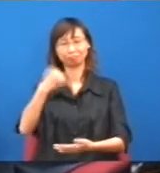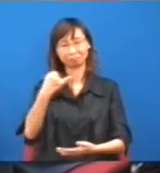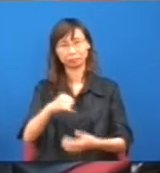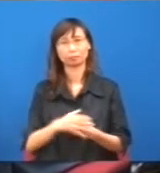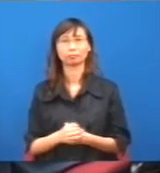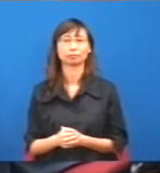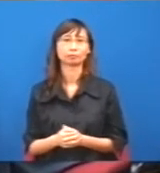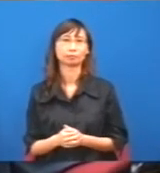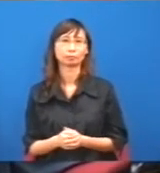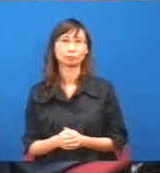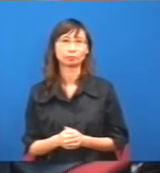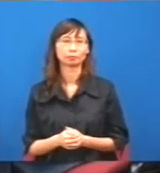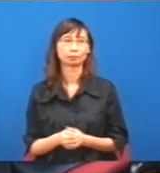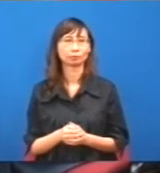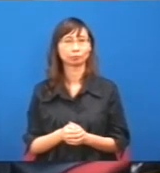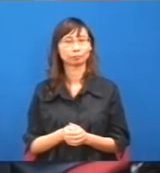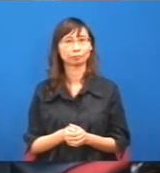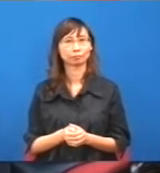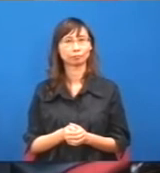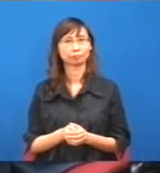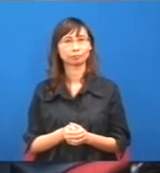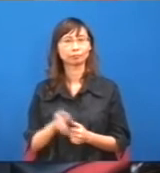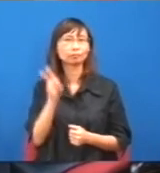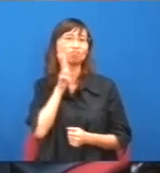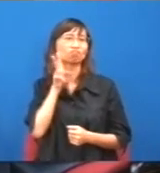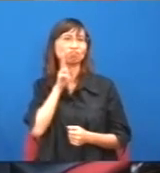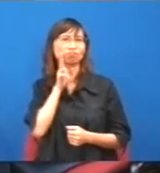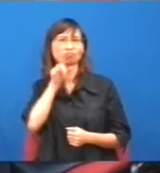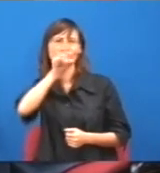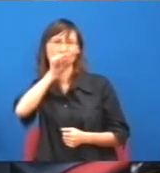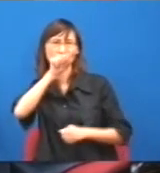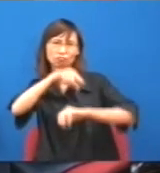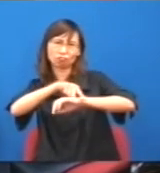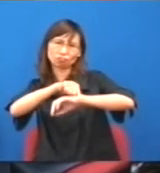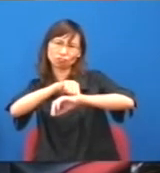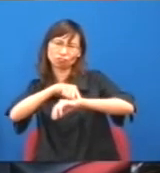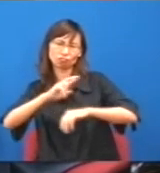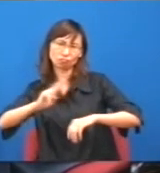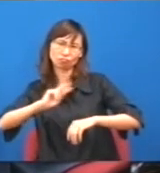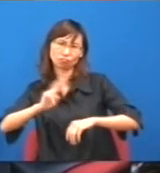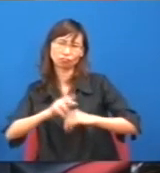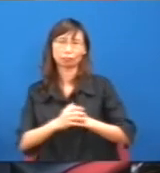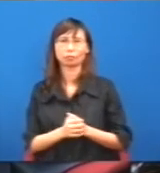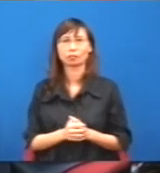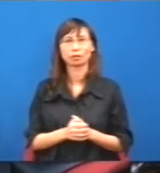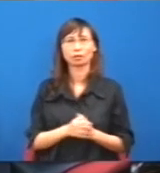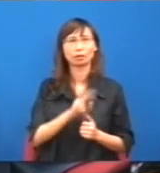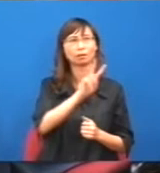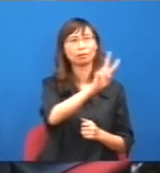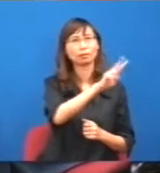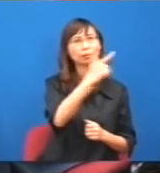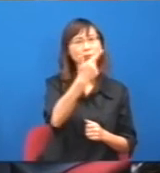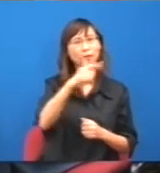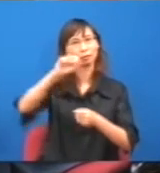吃就死,就是雞辣,經常給雞辣,你現在就夾住在這裏,到底,由28元加到30